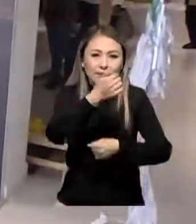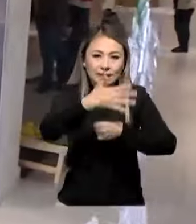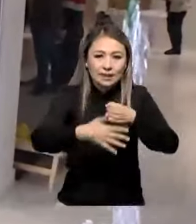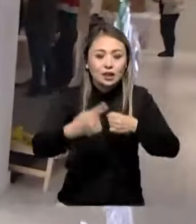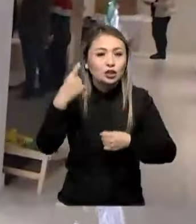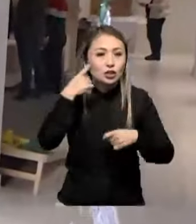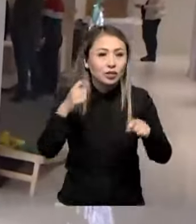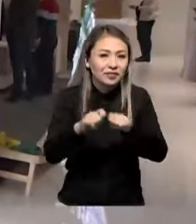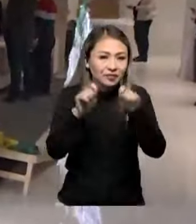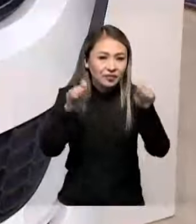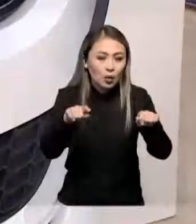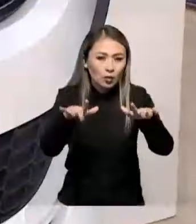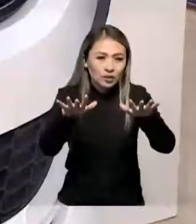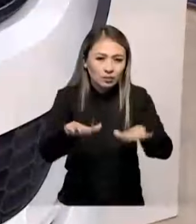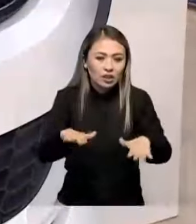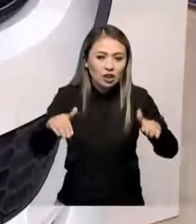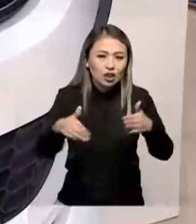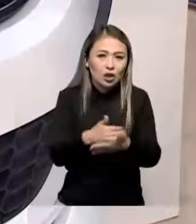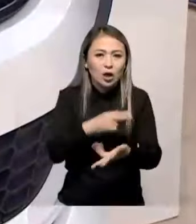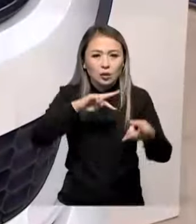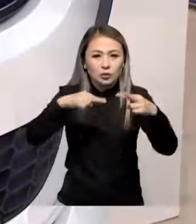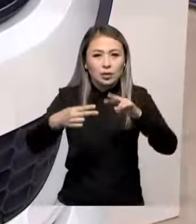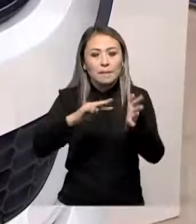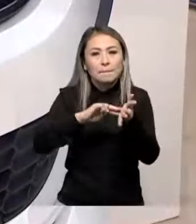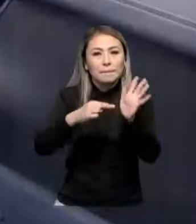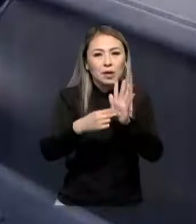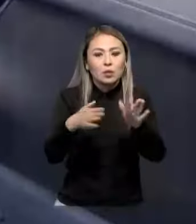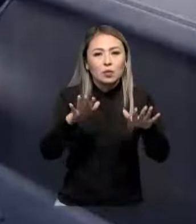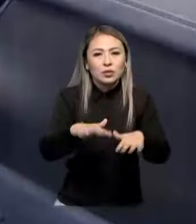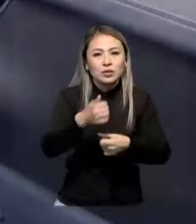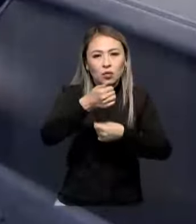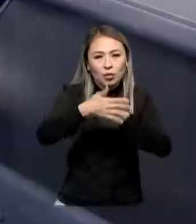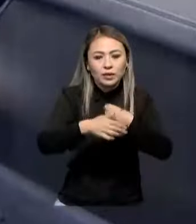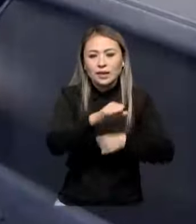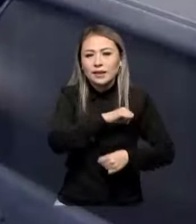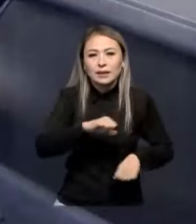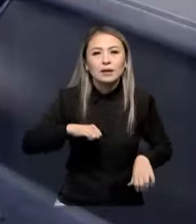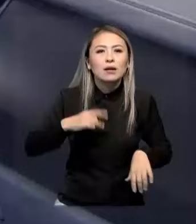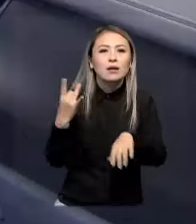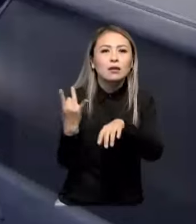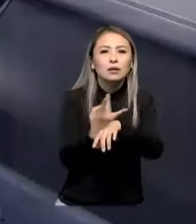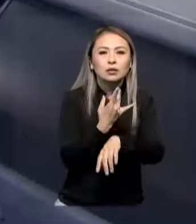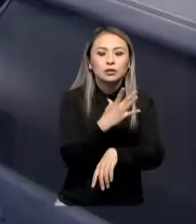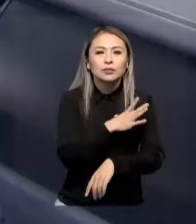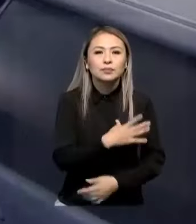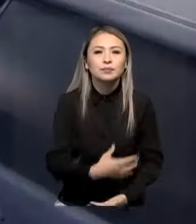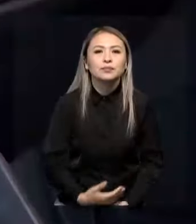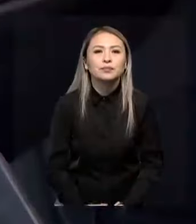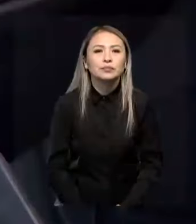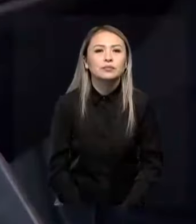естіп, темір тұлпарын осы жерден жаңар туды жоспарлапты. Осылайша орталықтың ең алғашқы түтін ұшысы болды.